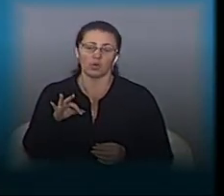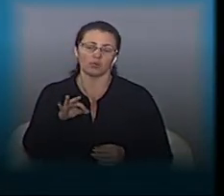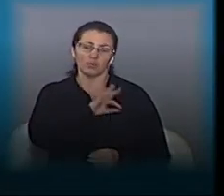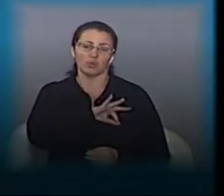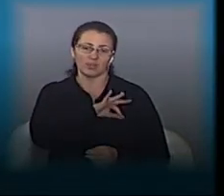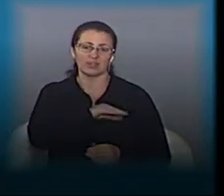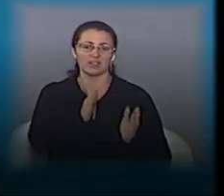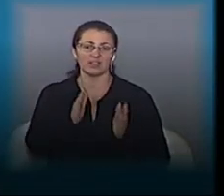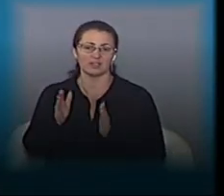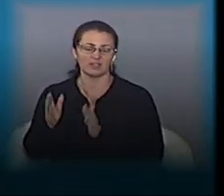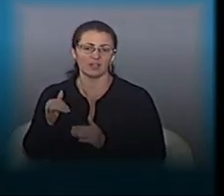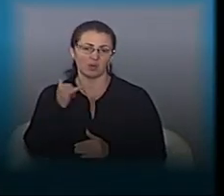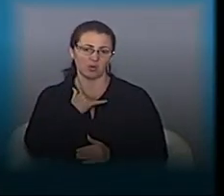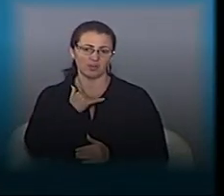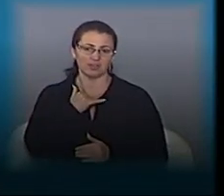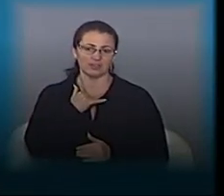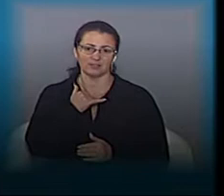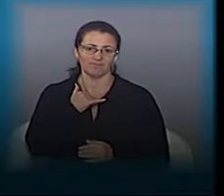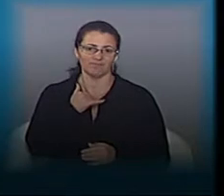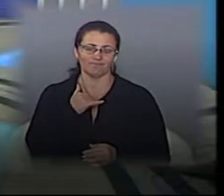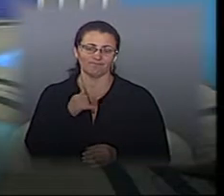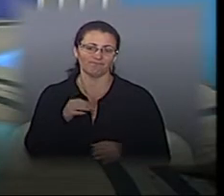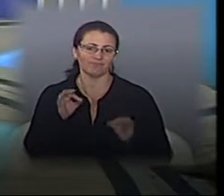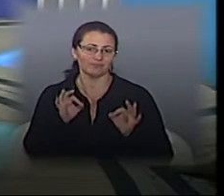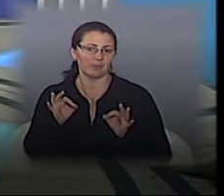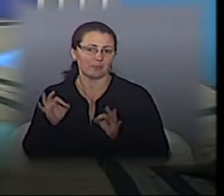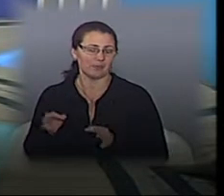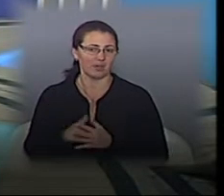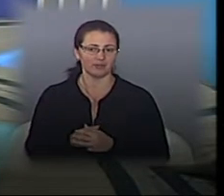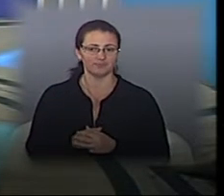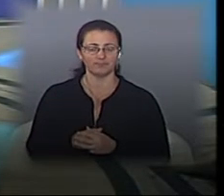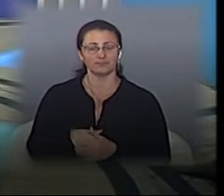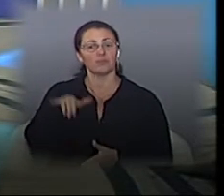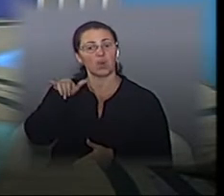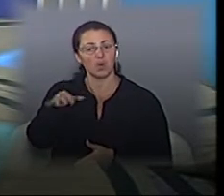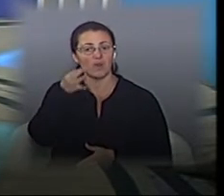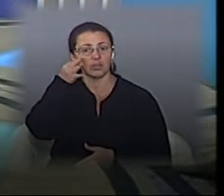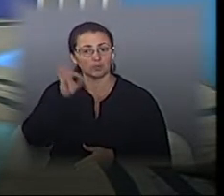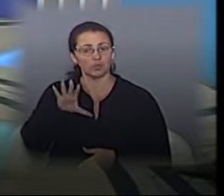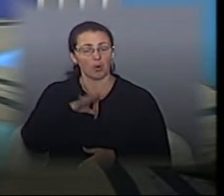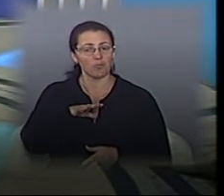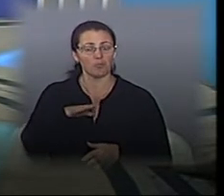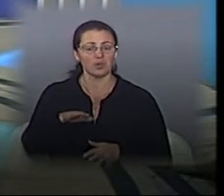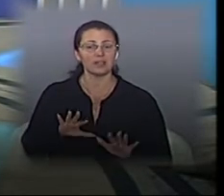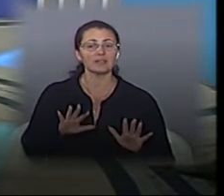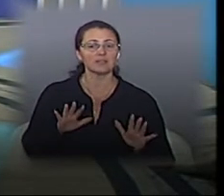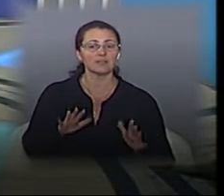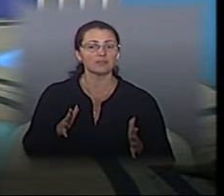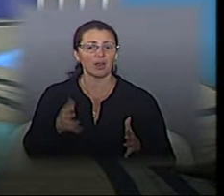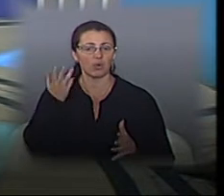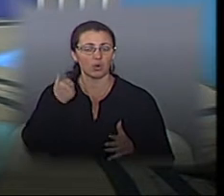система не зовсім у нас відкоригована. Пане Олександр, чи були у вашому досвіді справи, коли до міста